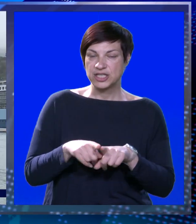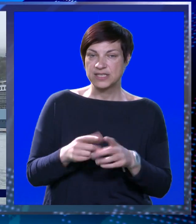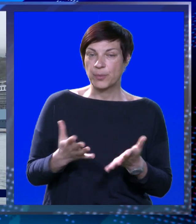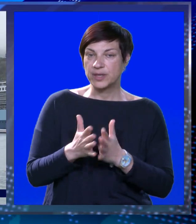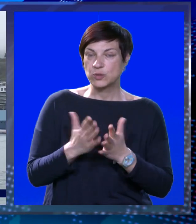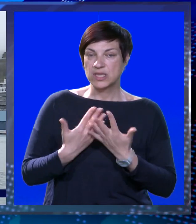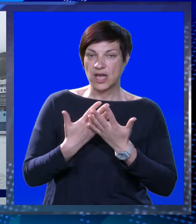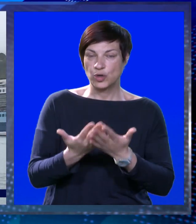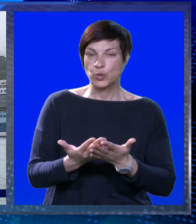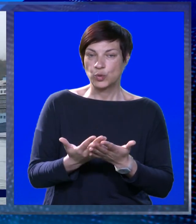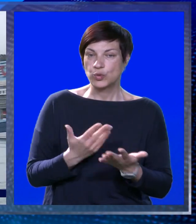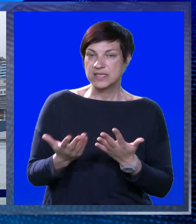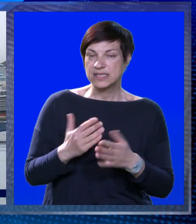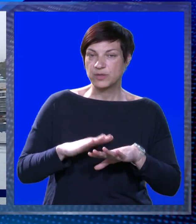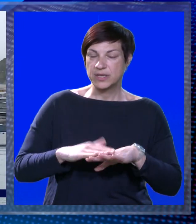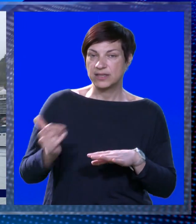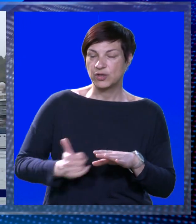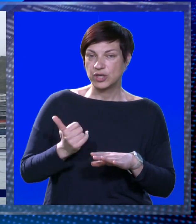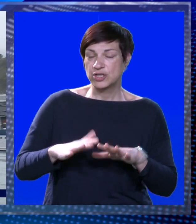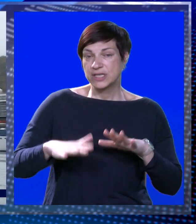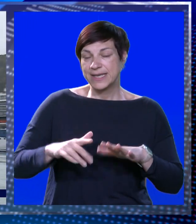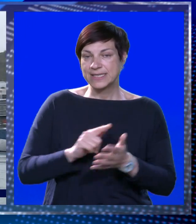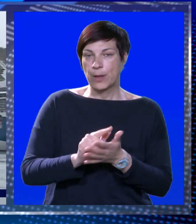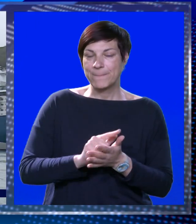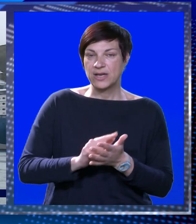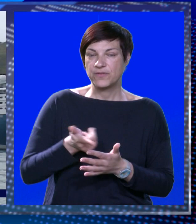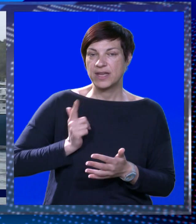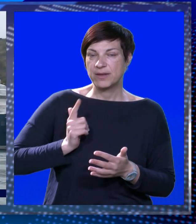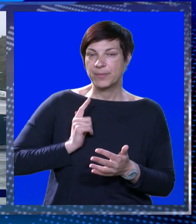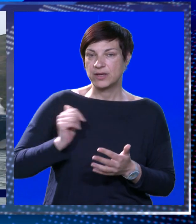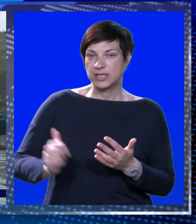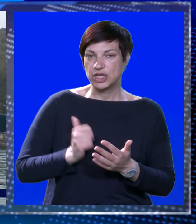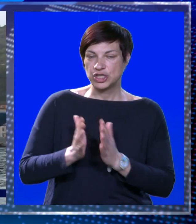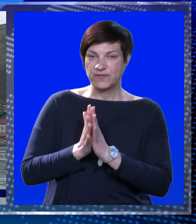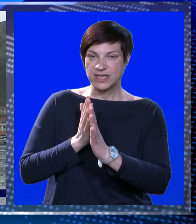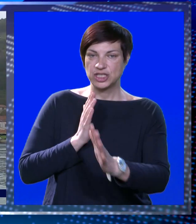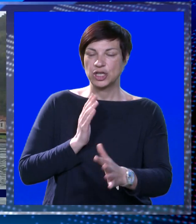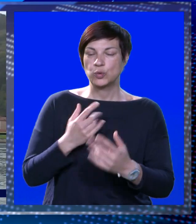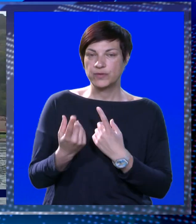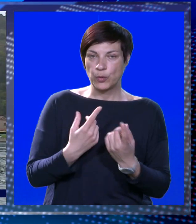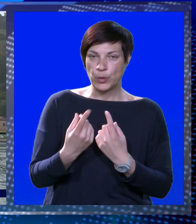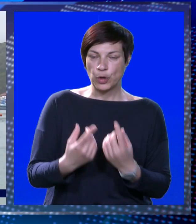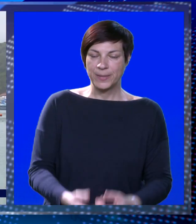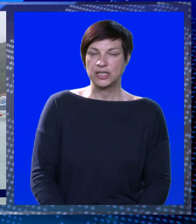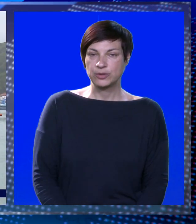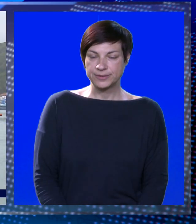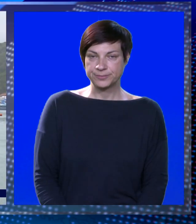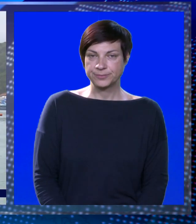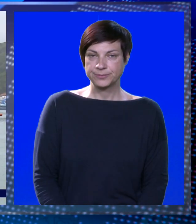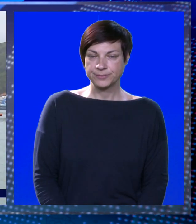će također biti u znaku kruzera, a s obzirom na to da je još i nestabilno vrijeme, očekuju se još i veće gužu u prometu.